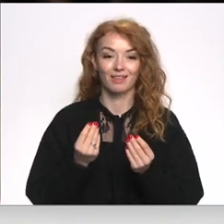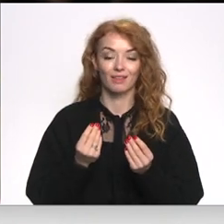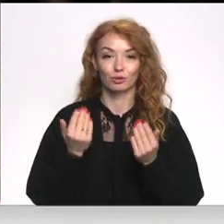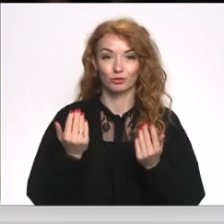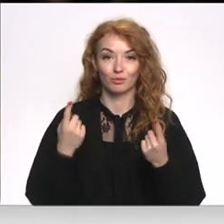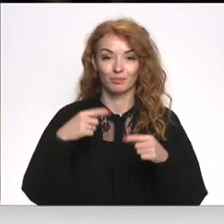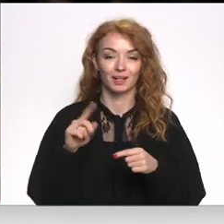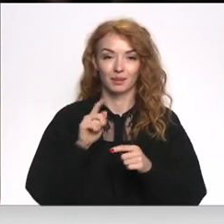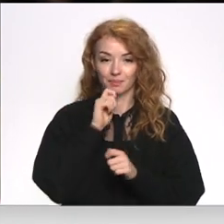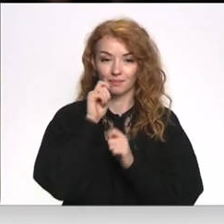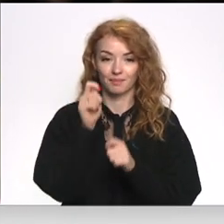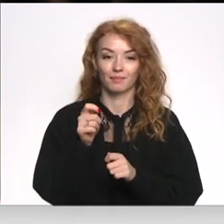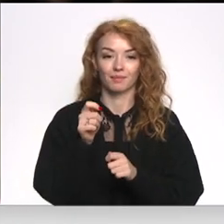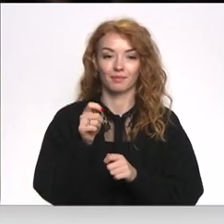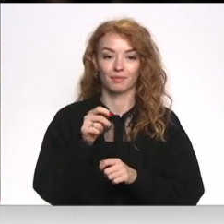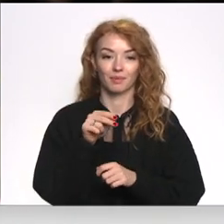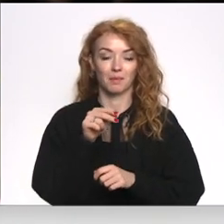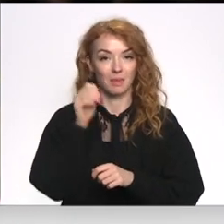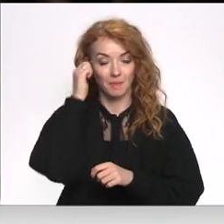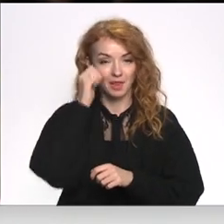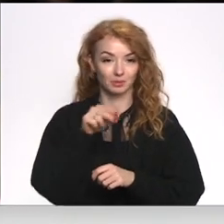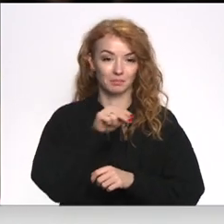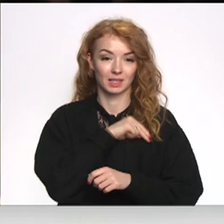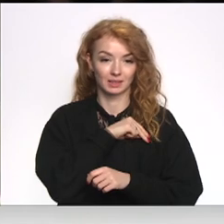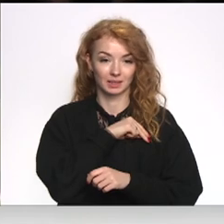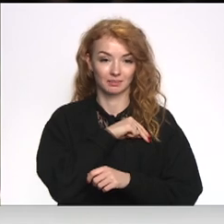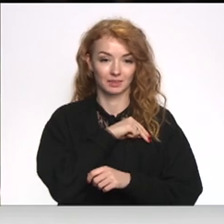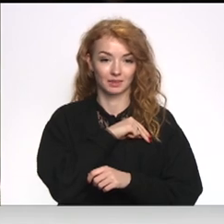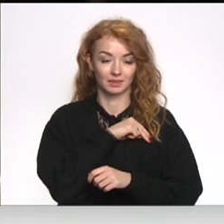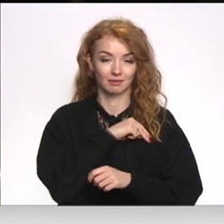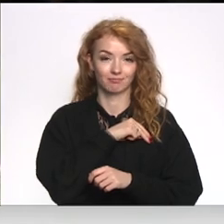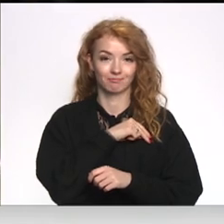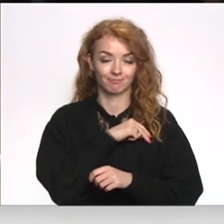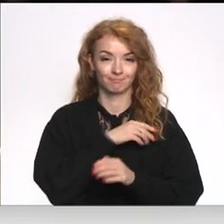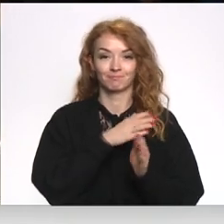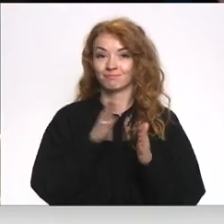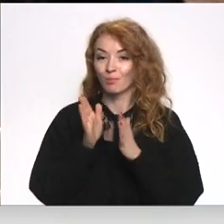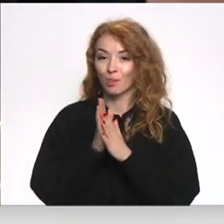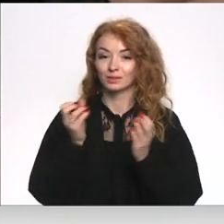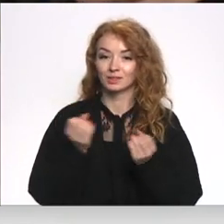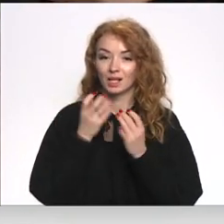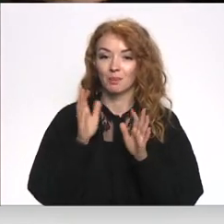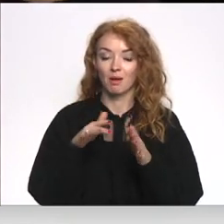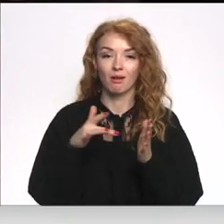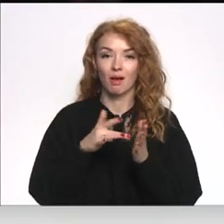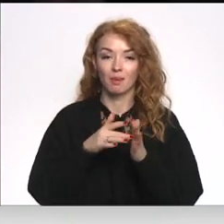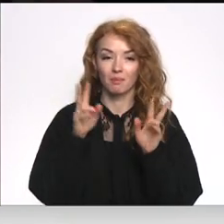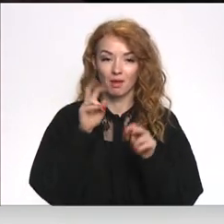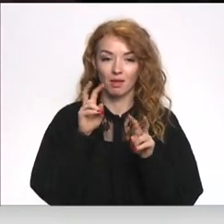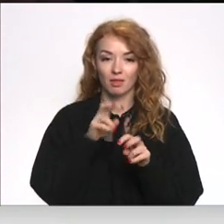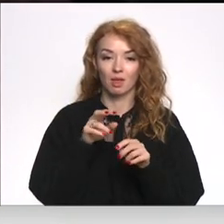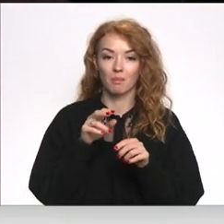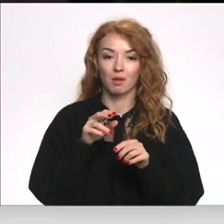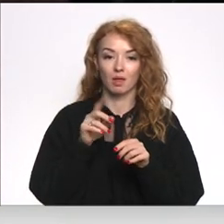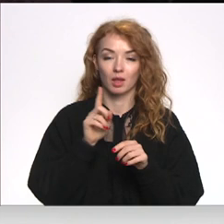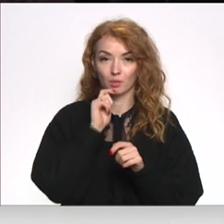šobrīd tiek pasniegtas Čaka piemiņas nozīmītas. Izstāstiet par kādiem pētījumiem tas